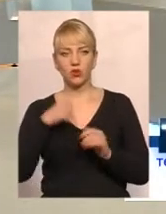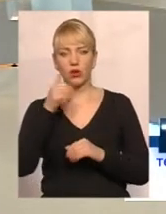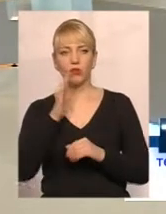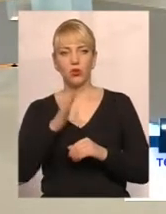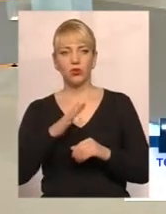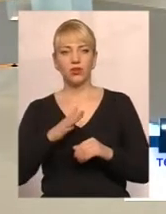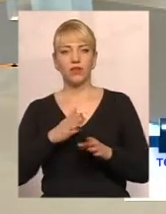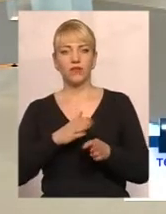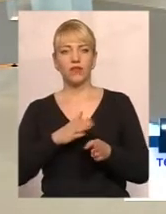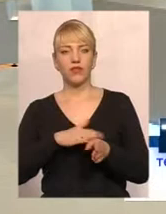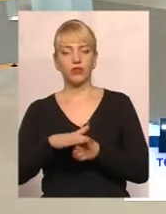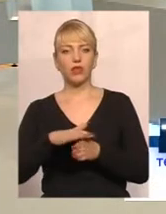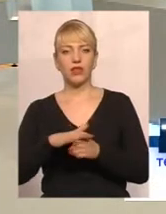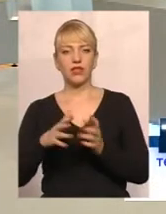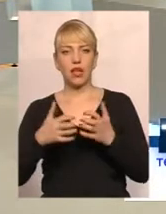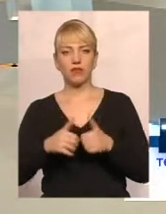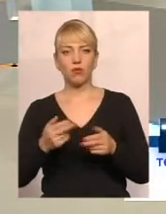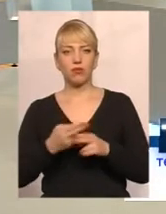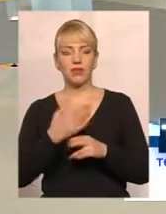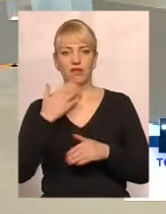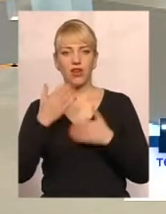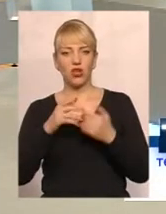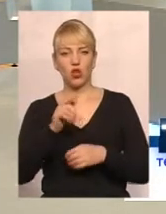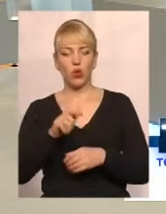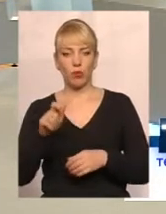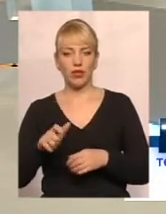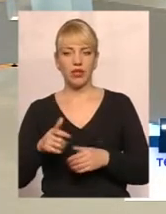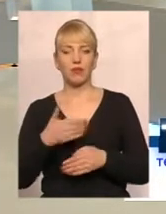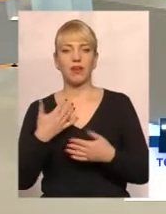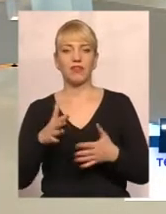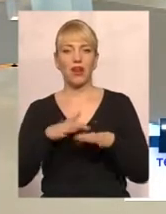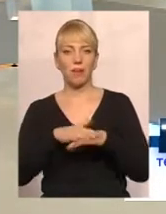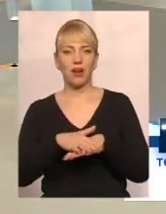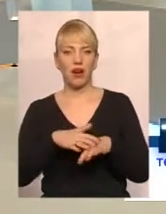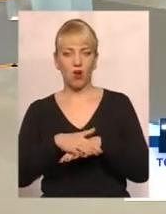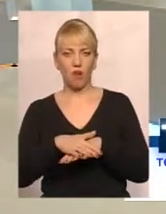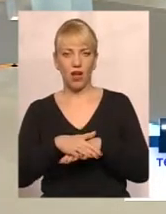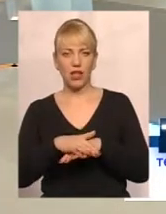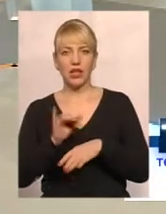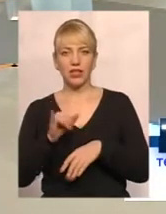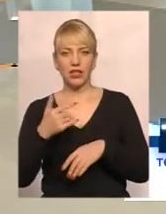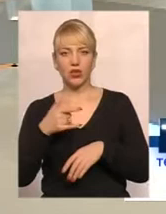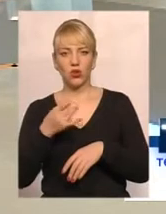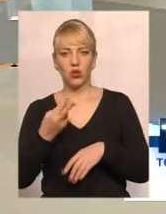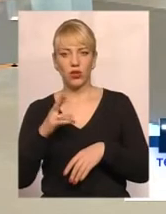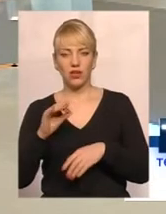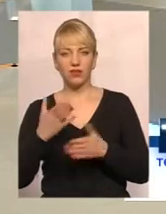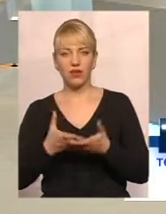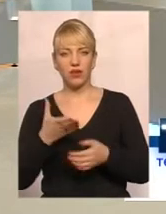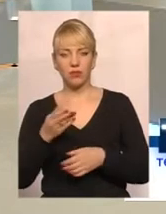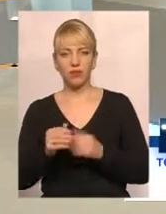відбуватися автоматично, без звернення громадян. Ми вже перерахували і в грудні виплатимо